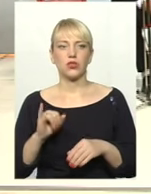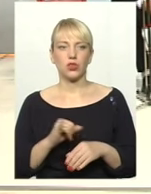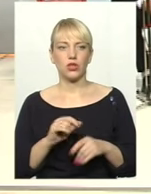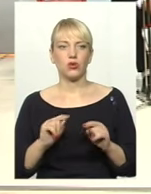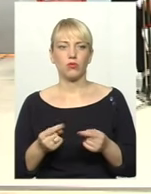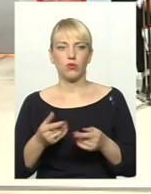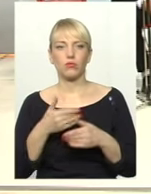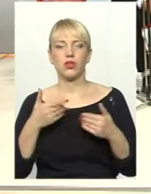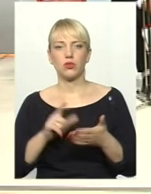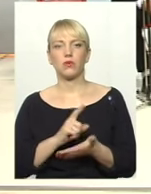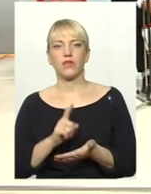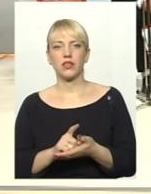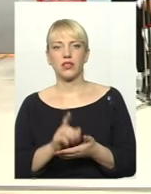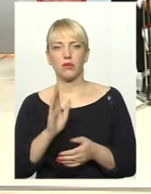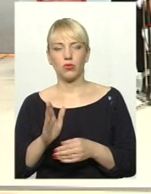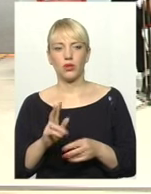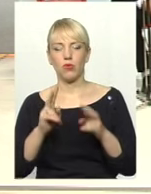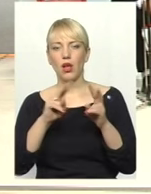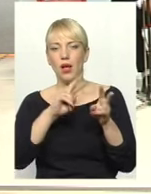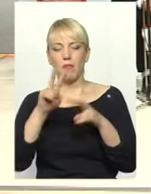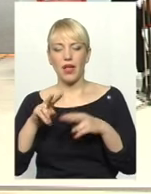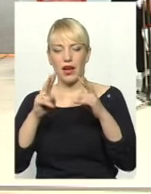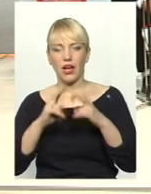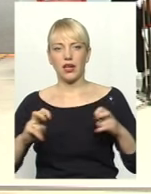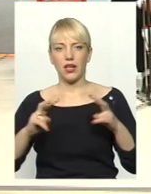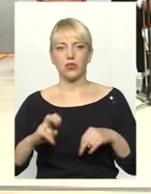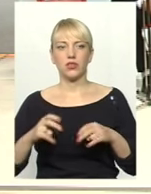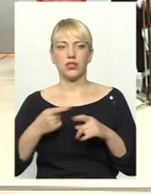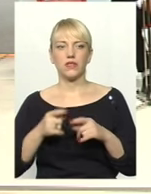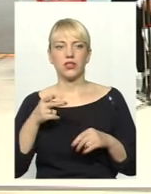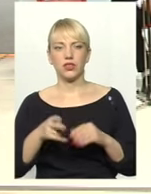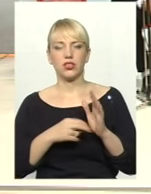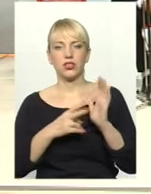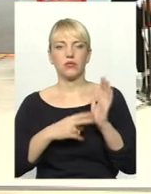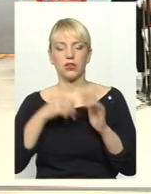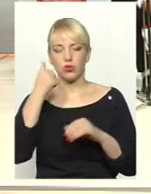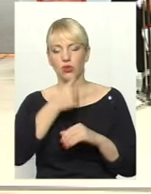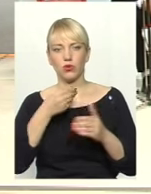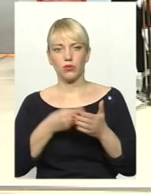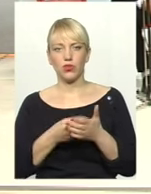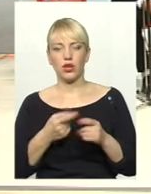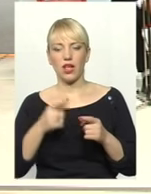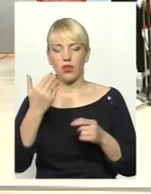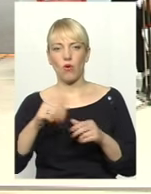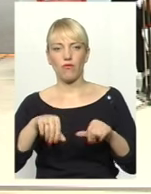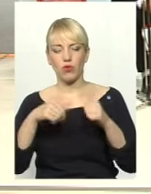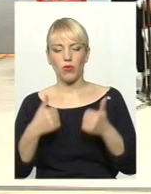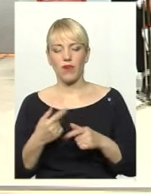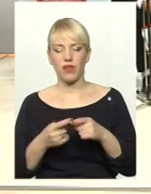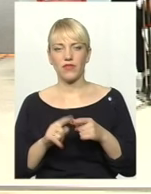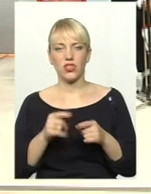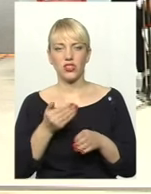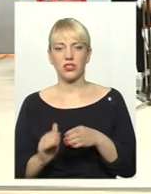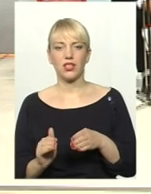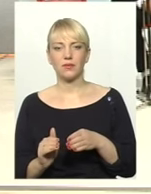тому ми зобов'язані будемо переглянути бюджет 2017 року, а саме його формування в тій частині,